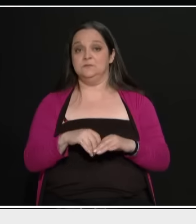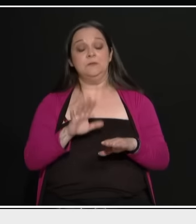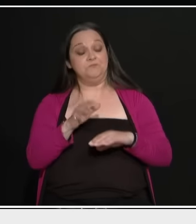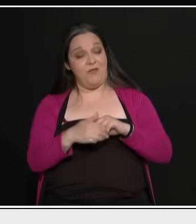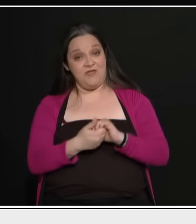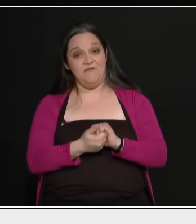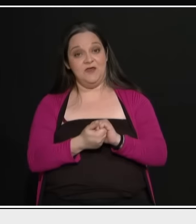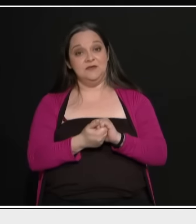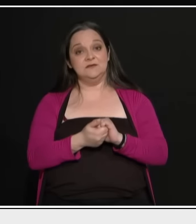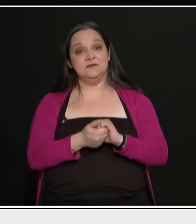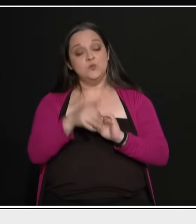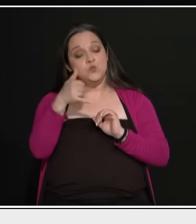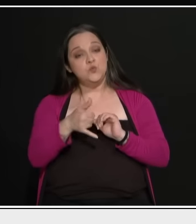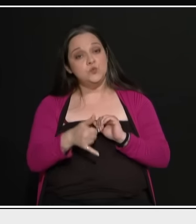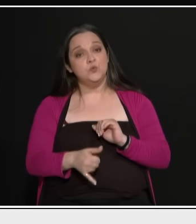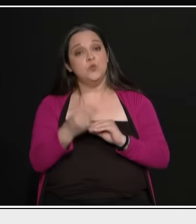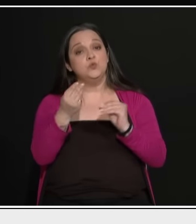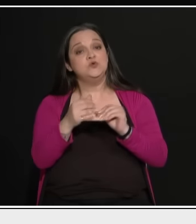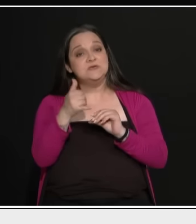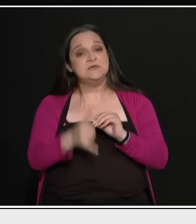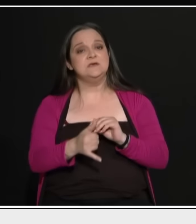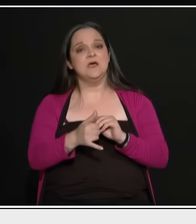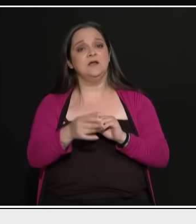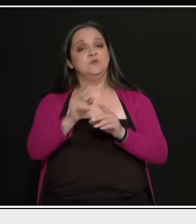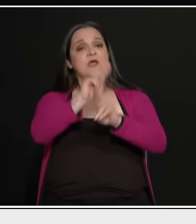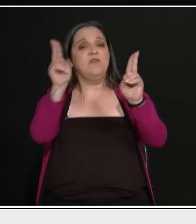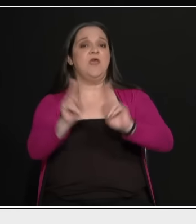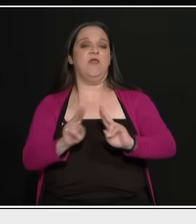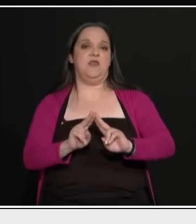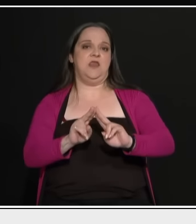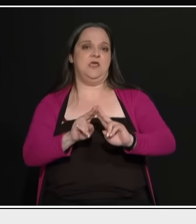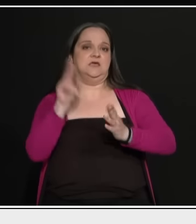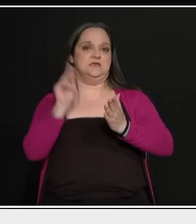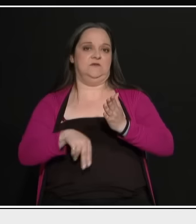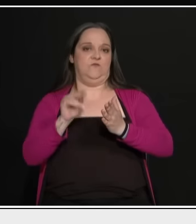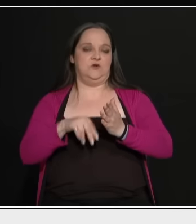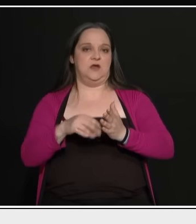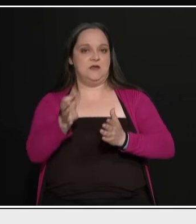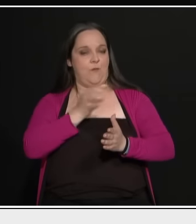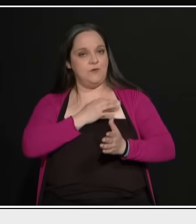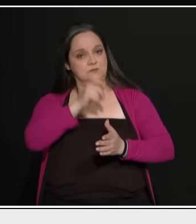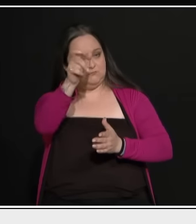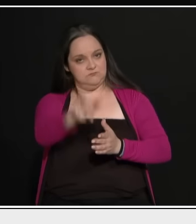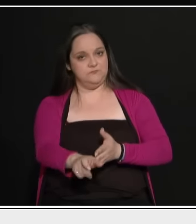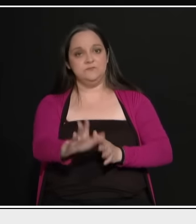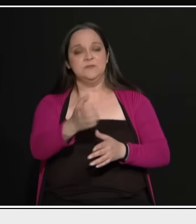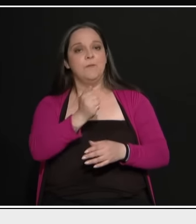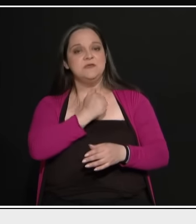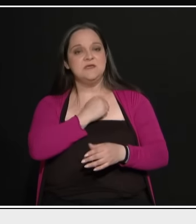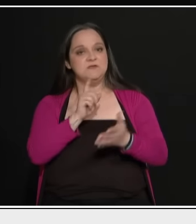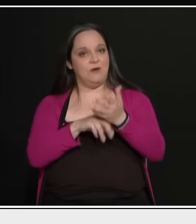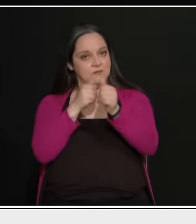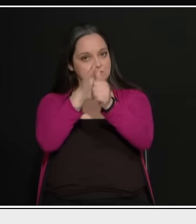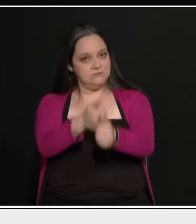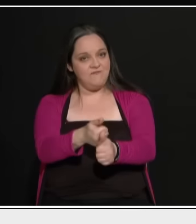ενδιαφέρει η ουσία της συμφωνίας που υπάρχει η συμφωνία που είναι η διεθνή συμφωνία. Ποια θέλω να μου πείτε αν ο Βασίλης Λεβέντης σήμερα πιστεύει ότι πρέπει να τηρηθεί,